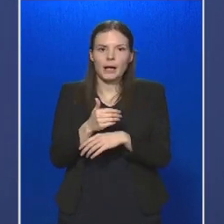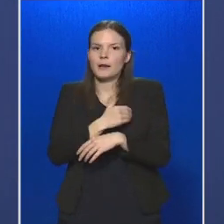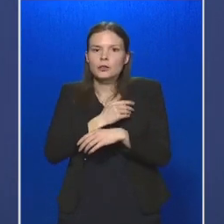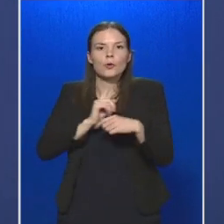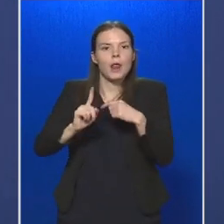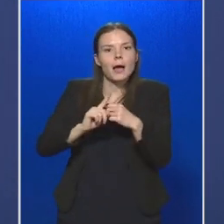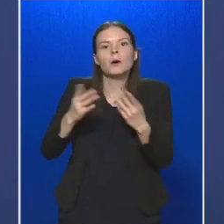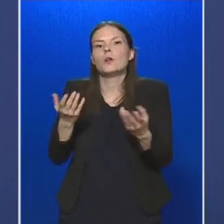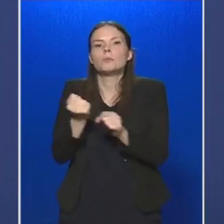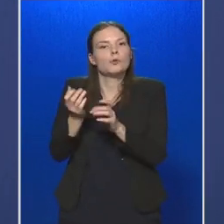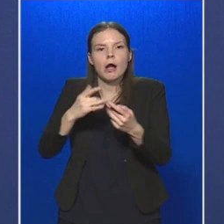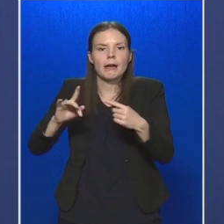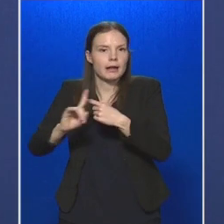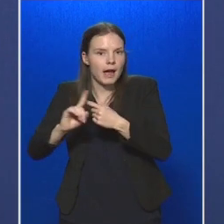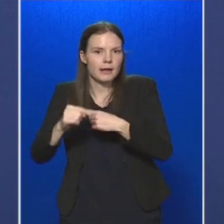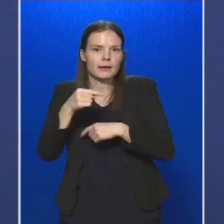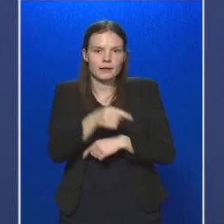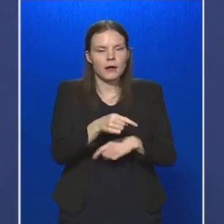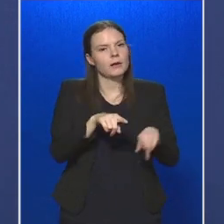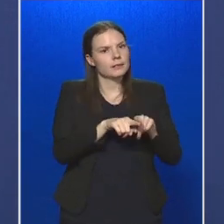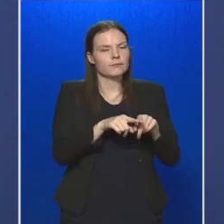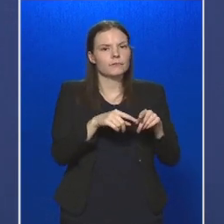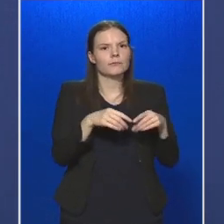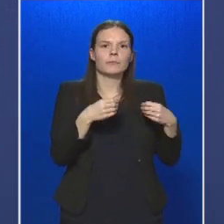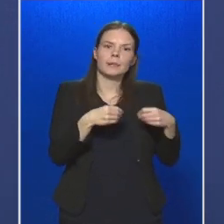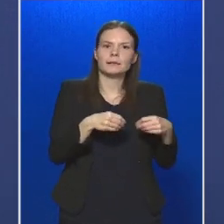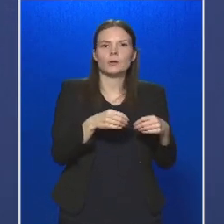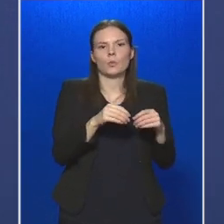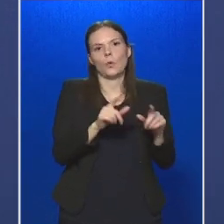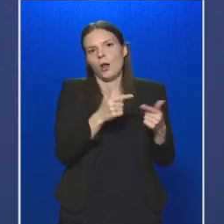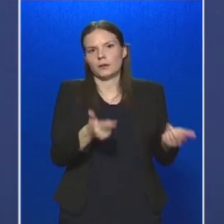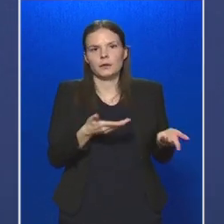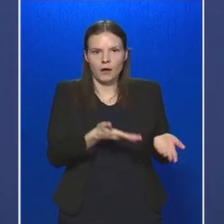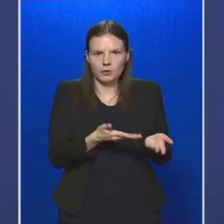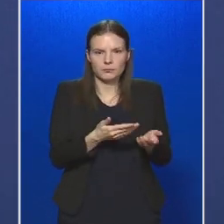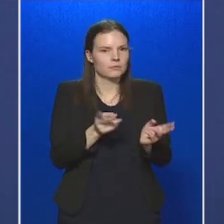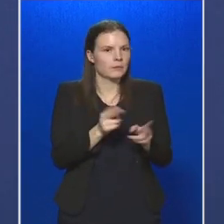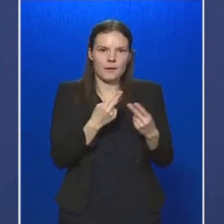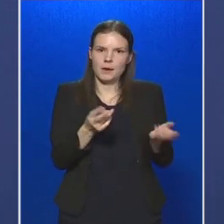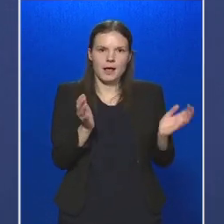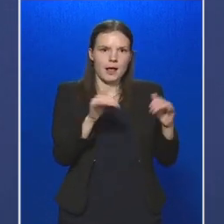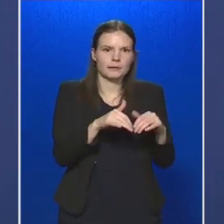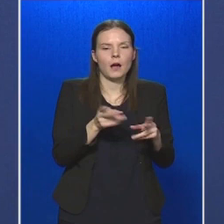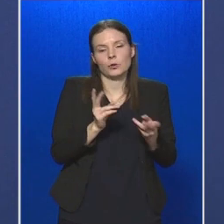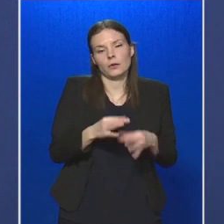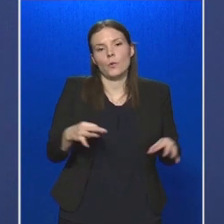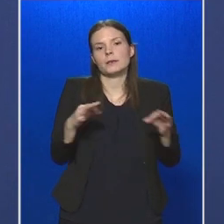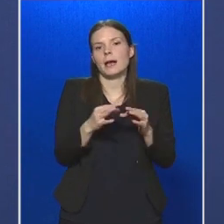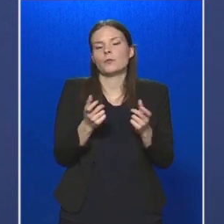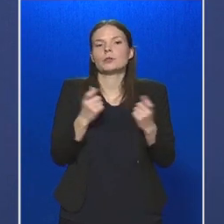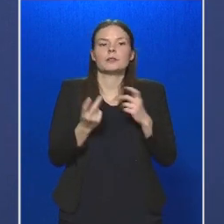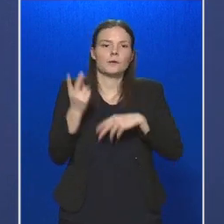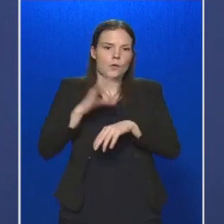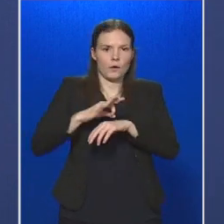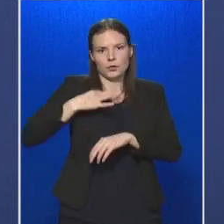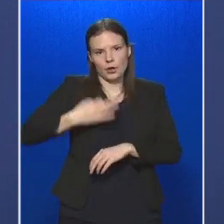munkahelyre menniük. Ezeket az indokolatlan közterületi tartózkodásokat azt gondolom, ahogy országos tisztifőorvos azt mondta,